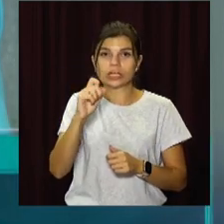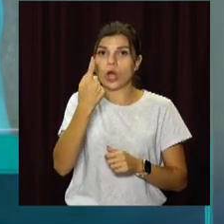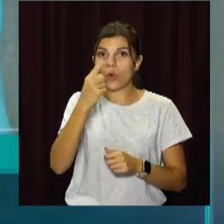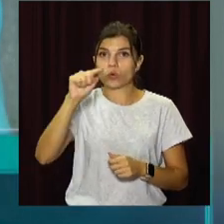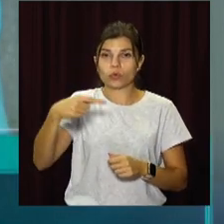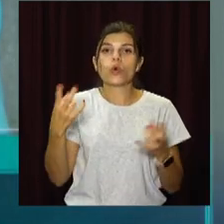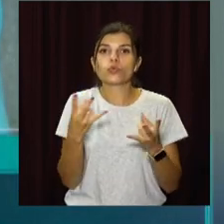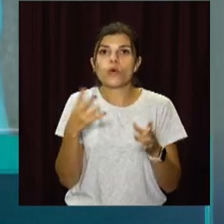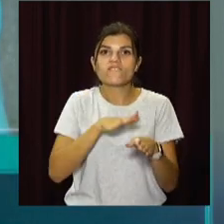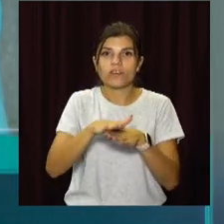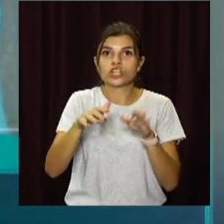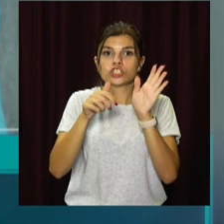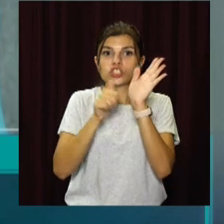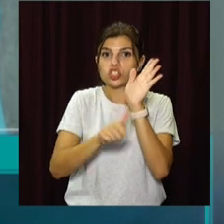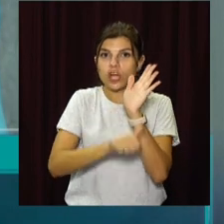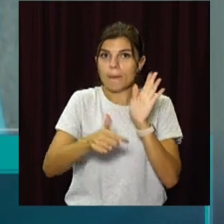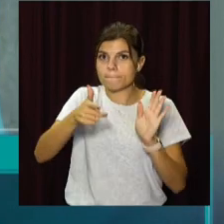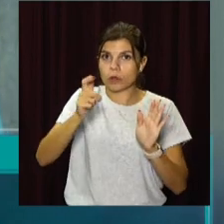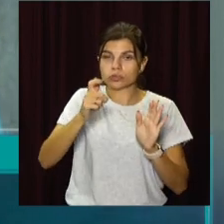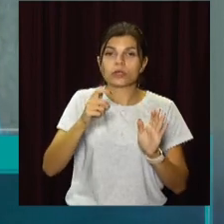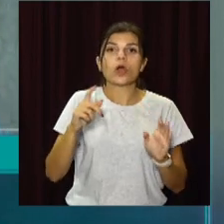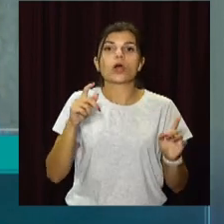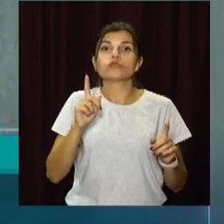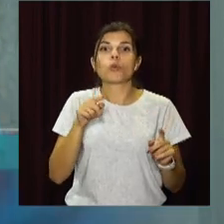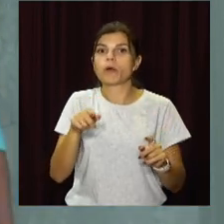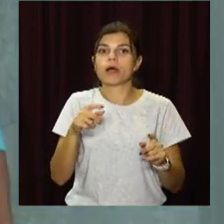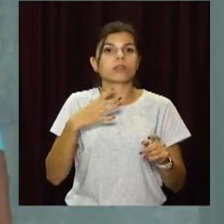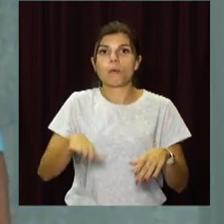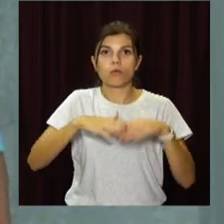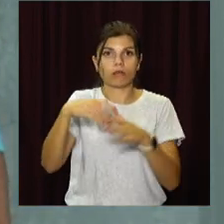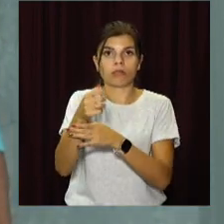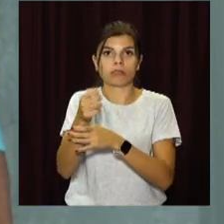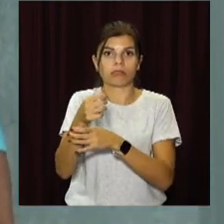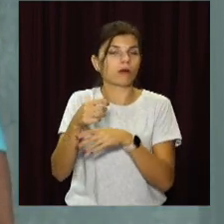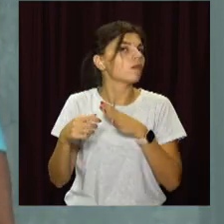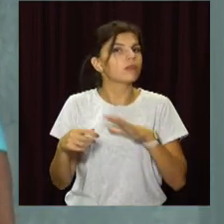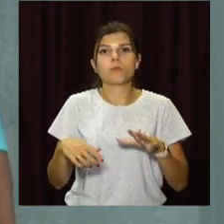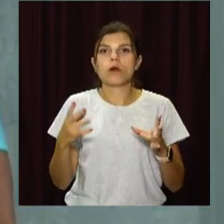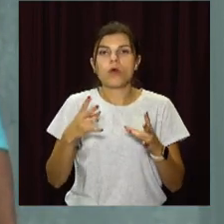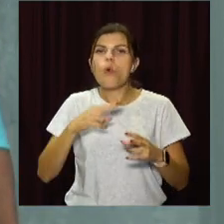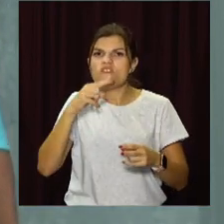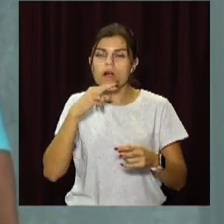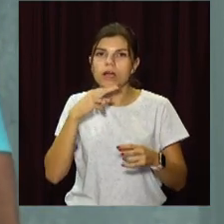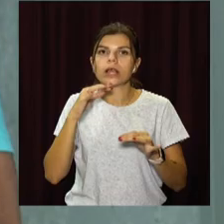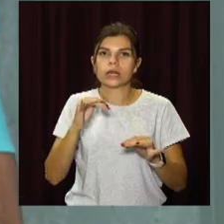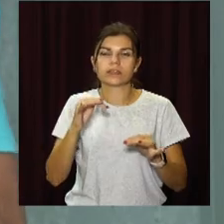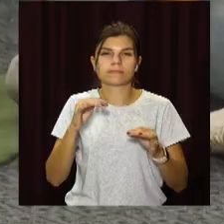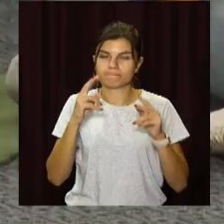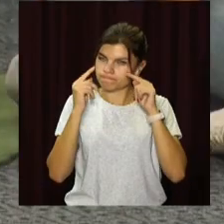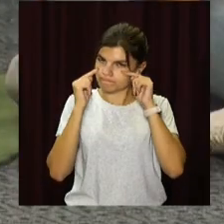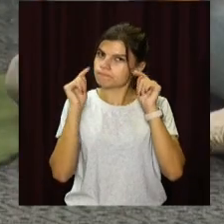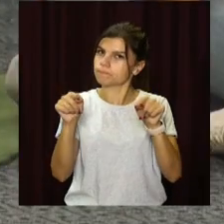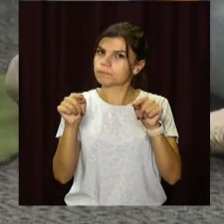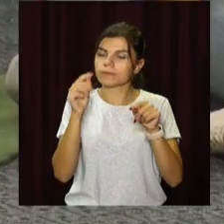годину потрібно виконати 60 пострілів. Аби при цьому не затримтіла рука, потрібні неабияка увага і концентрація.